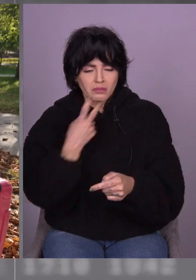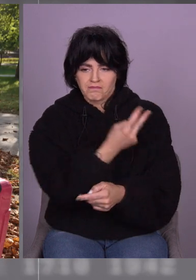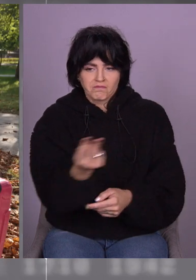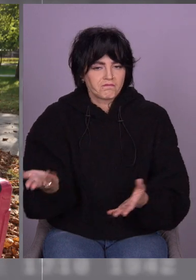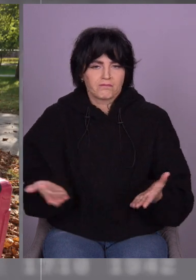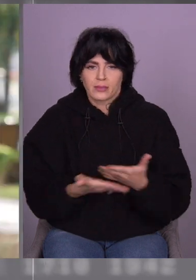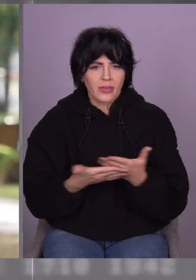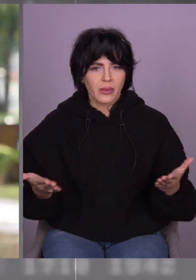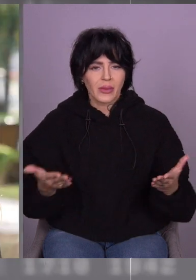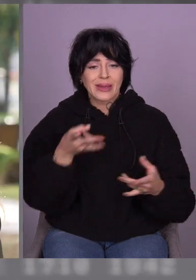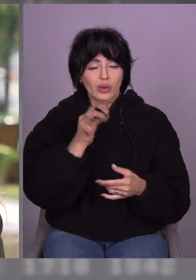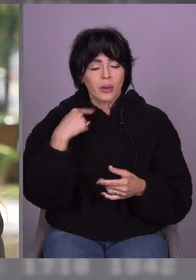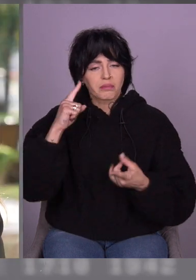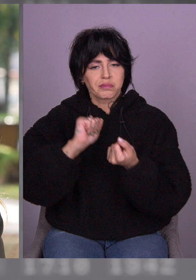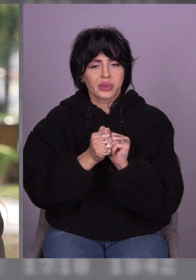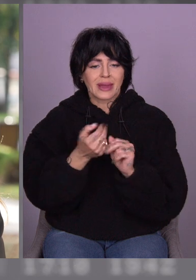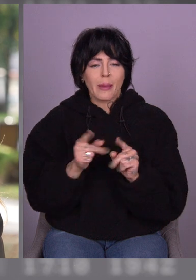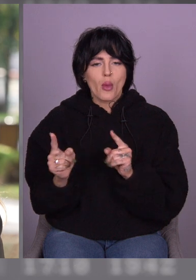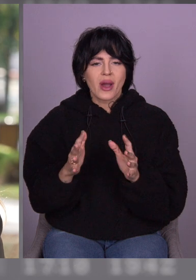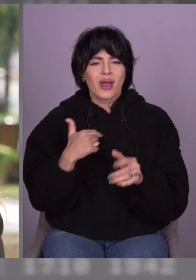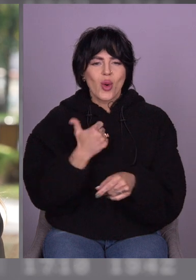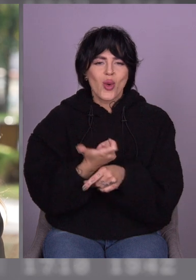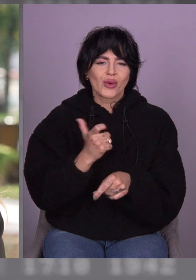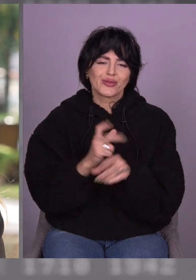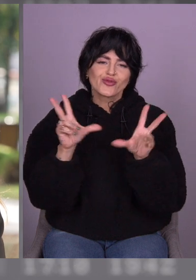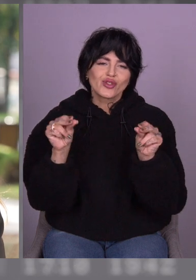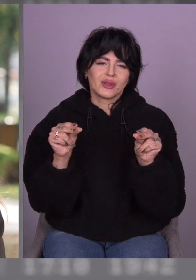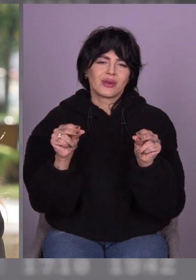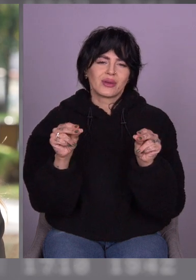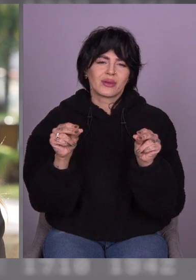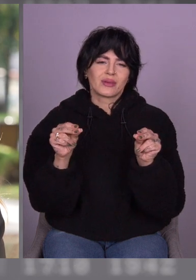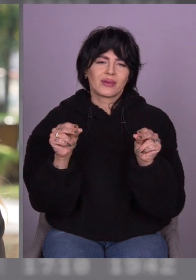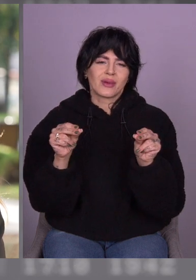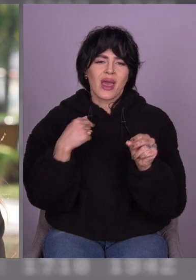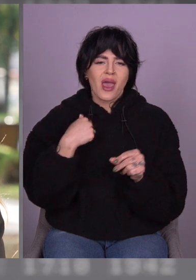'ятати цей момент, що я дуже щаслива, бо я собі цього не дозволяла.